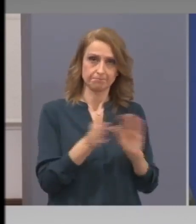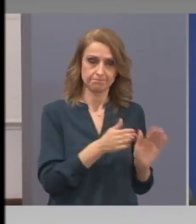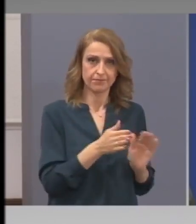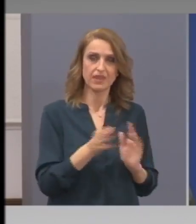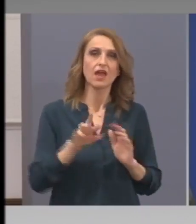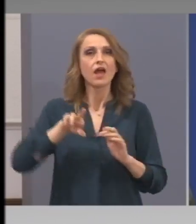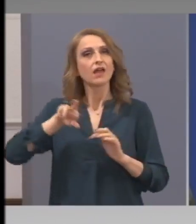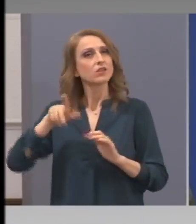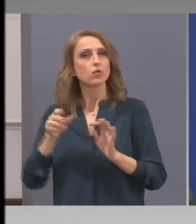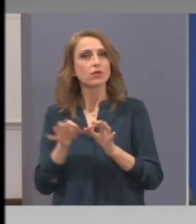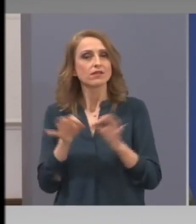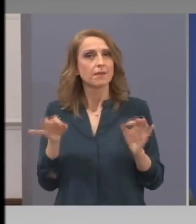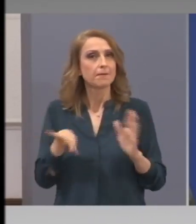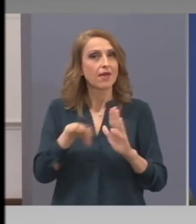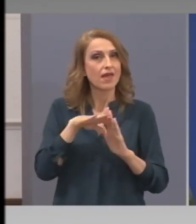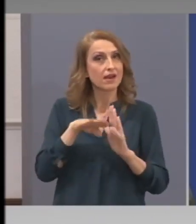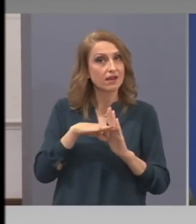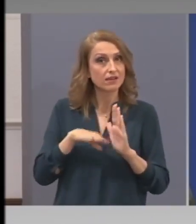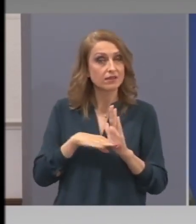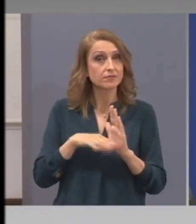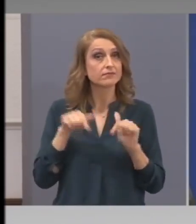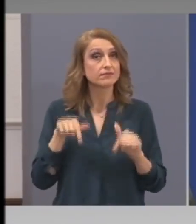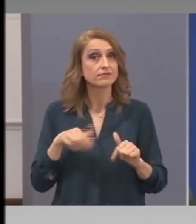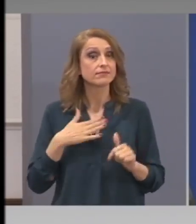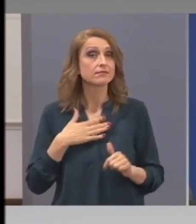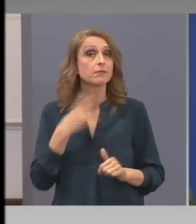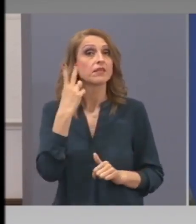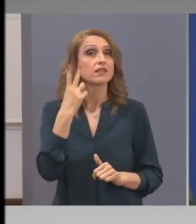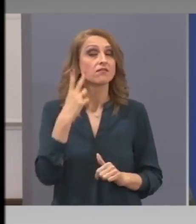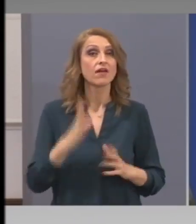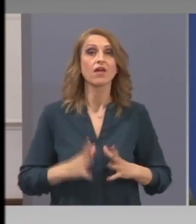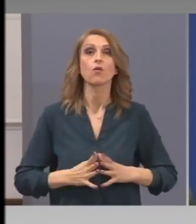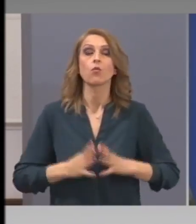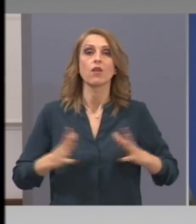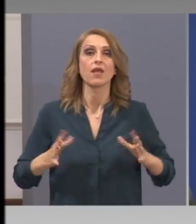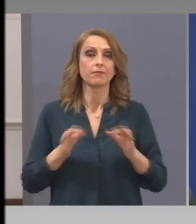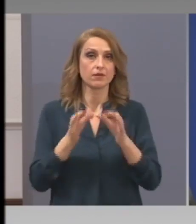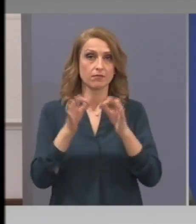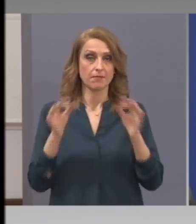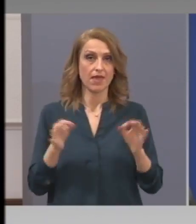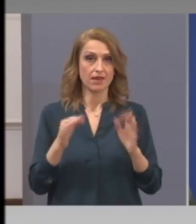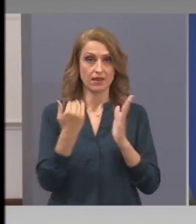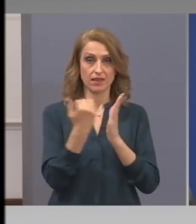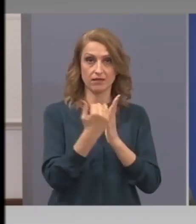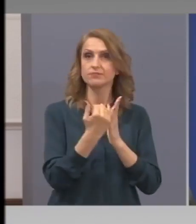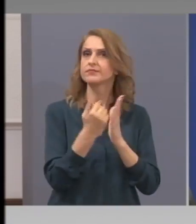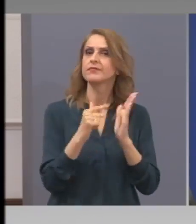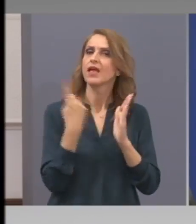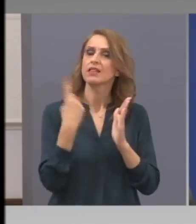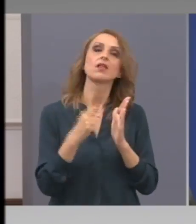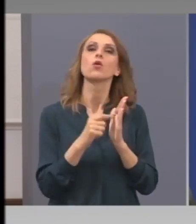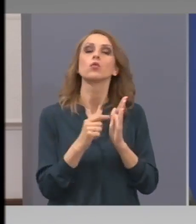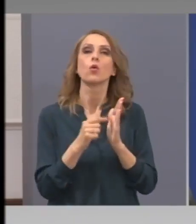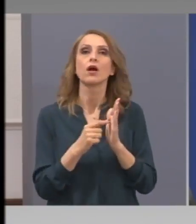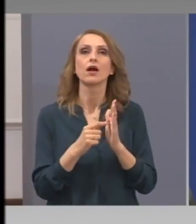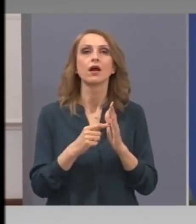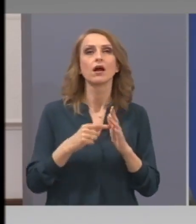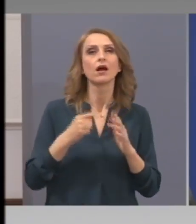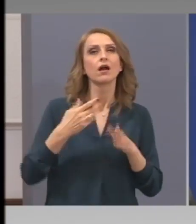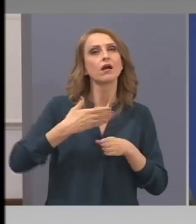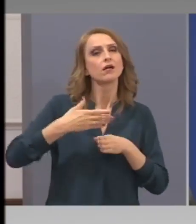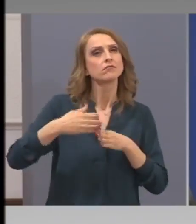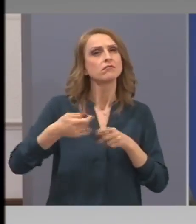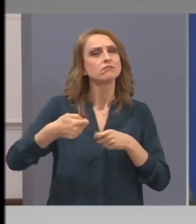кои споменахме, тук имаме две големи мерки през Българската банка за развитие. Едната е портфейоните